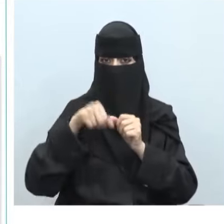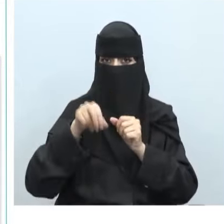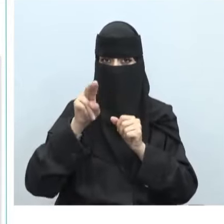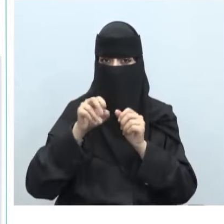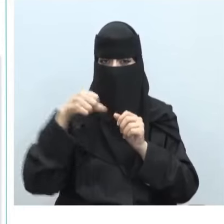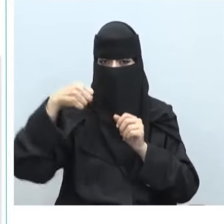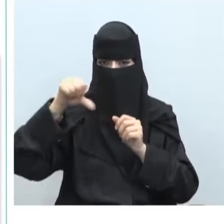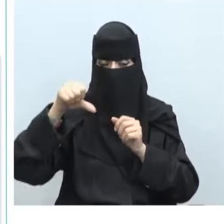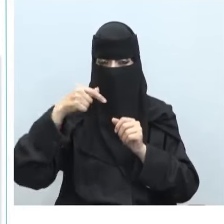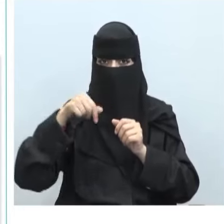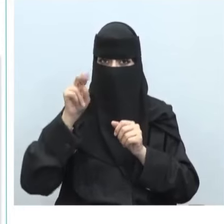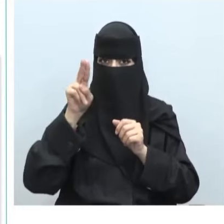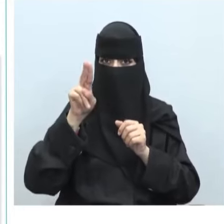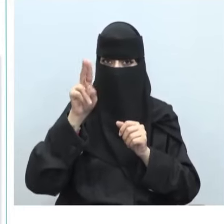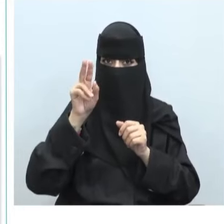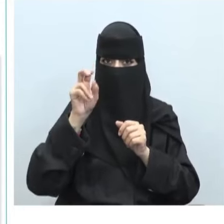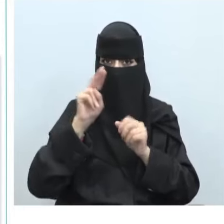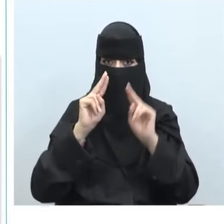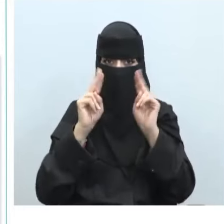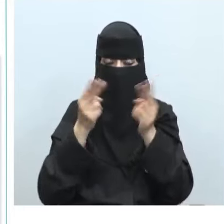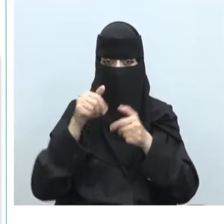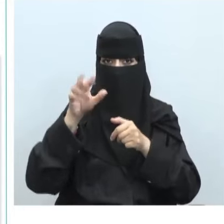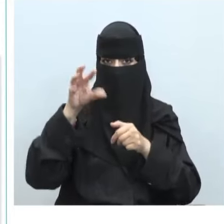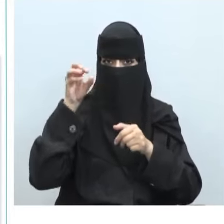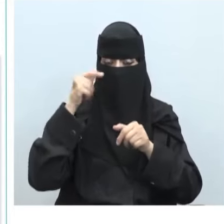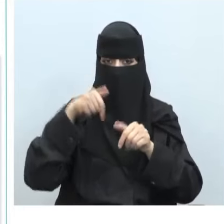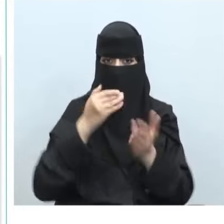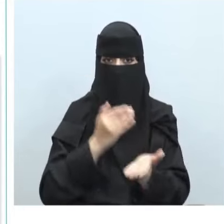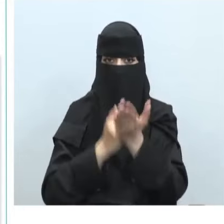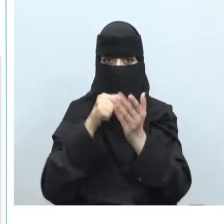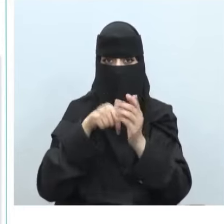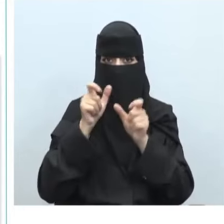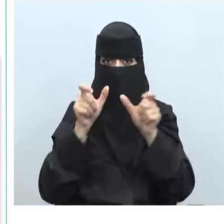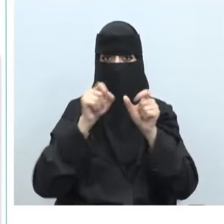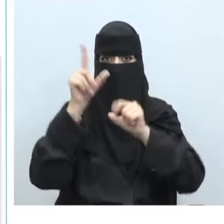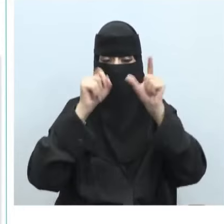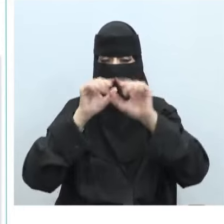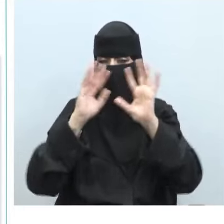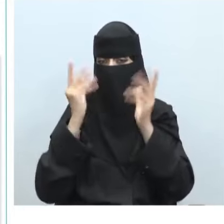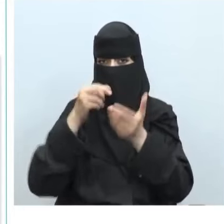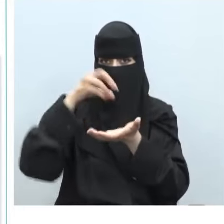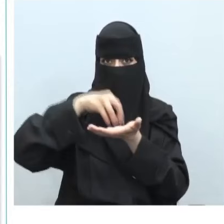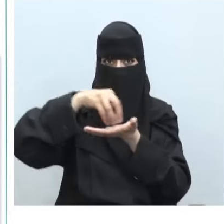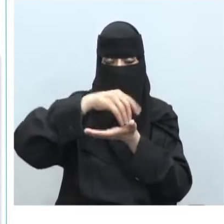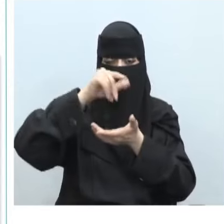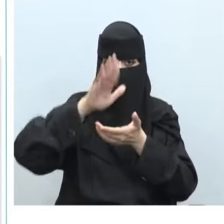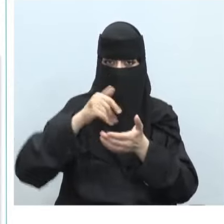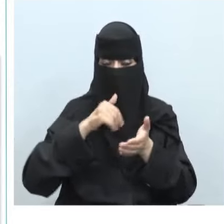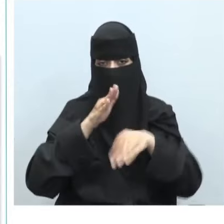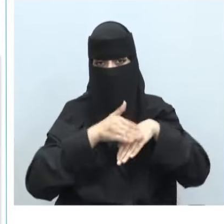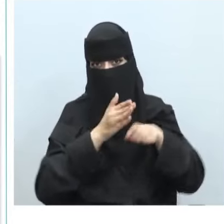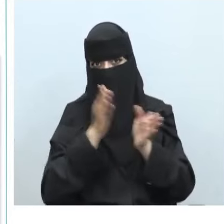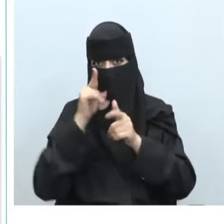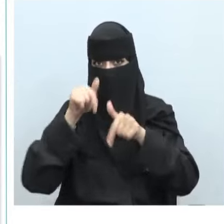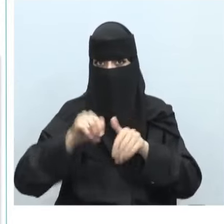الأوروبي للأمن السبراني وينشئ إطار للمصادقة على الأمن السبراني لجميع المنتجات والخدمات